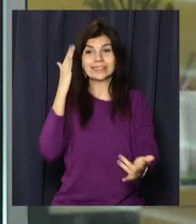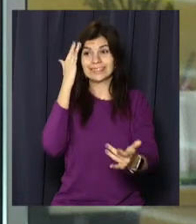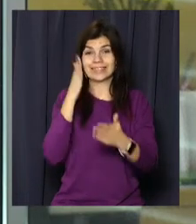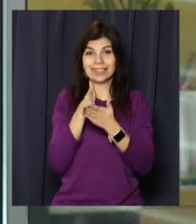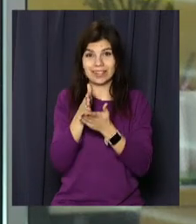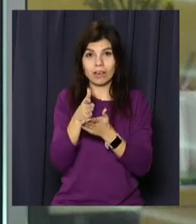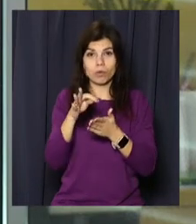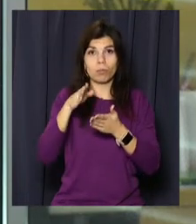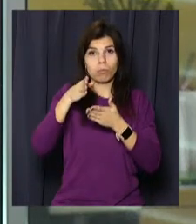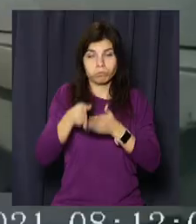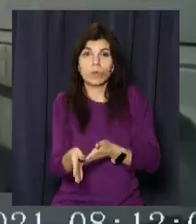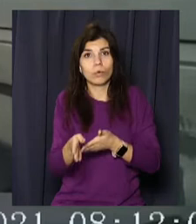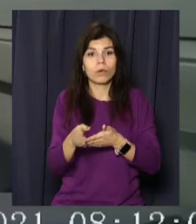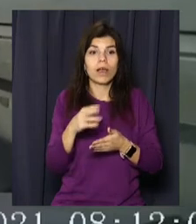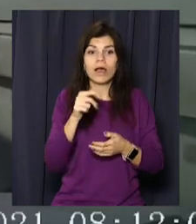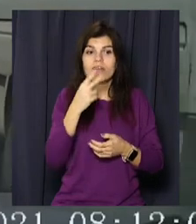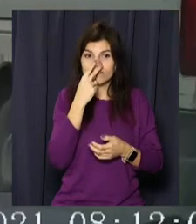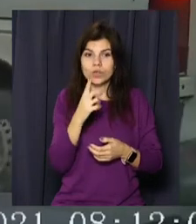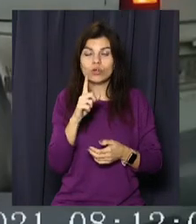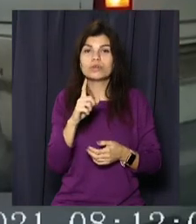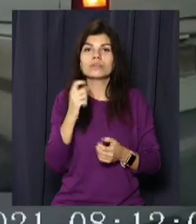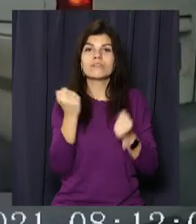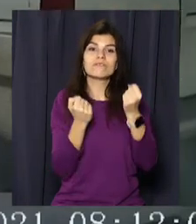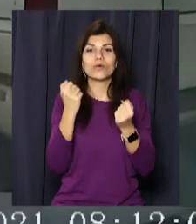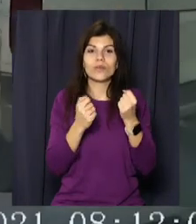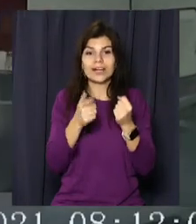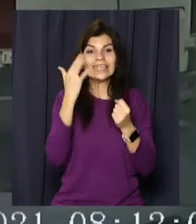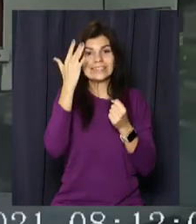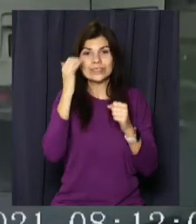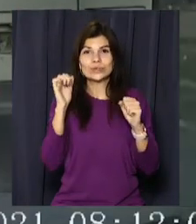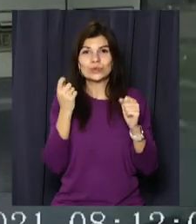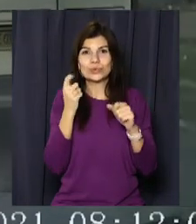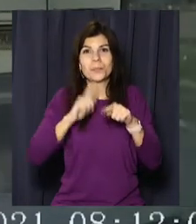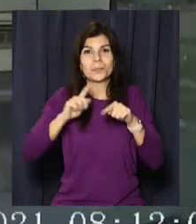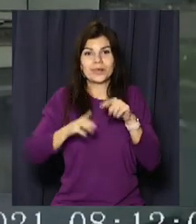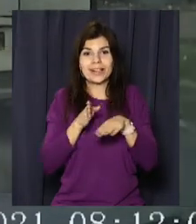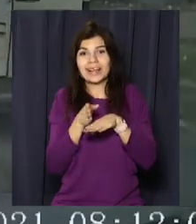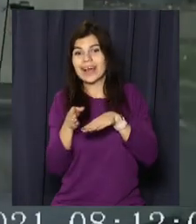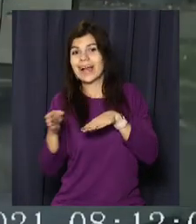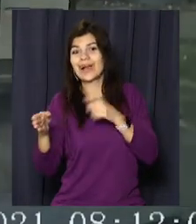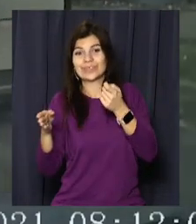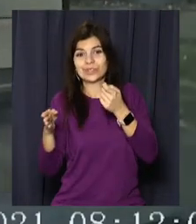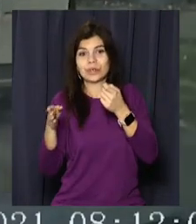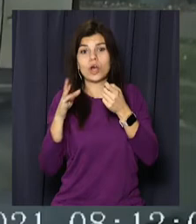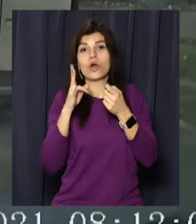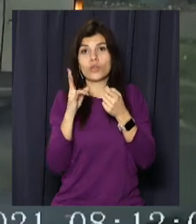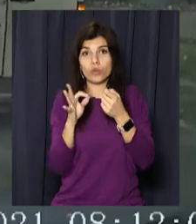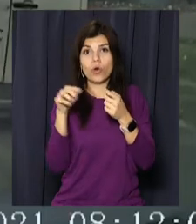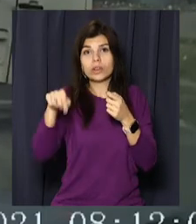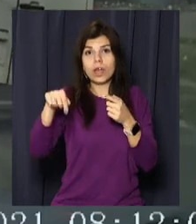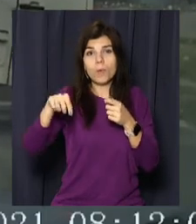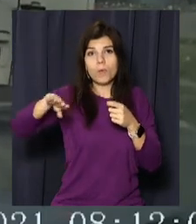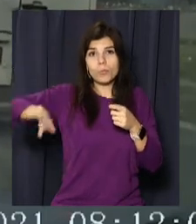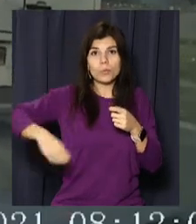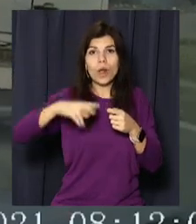На реєстраторі іншої автівки видно, що водій маршрутки вирішив пришвидшити рух і виїхав у праву смугу. Проте відкритий люк